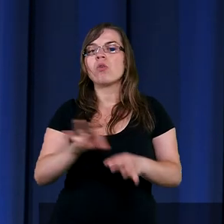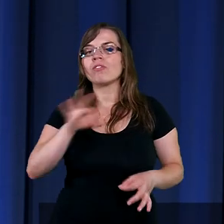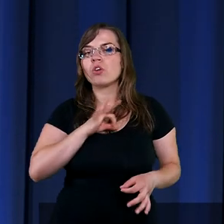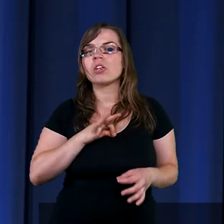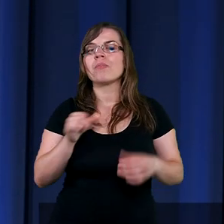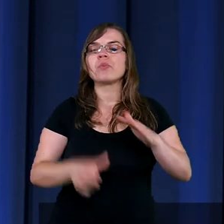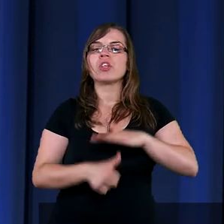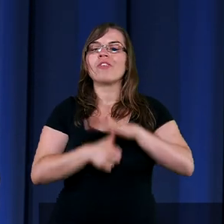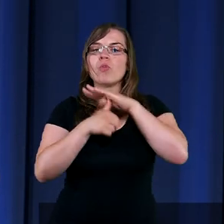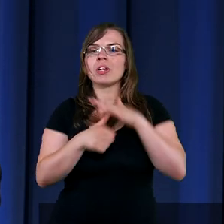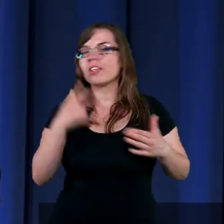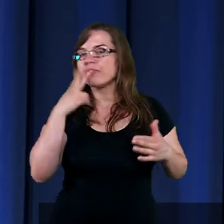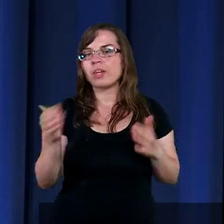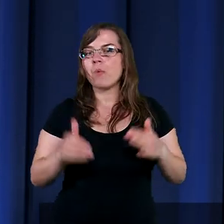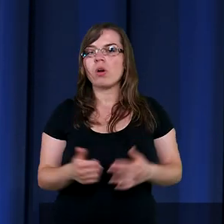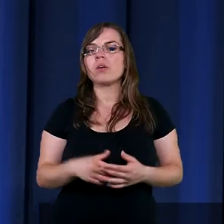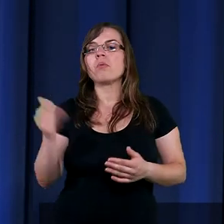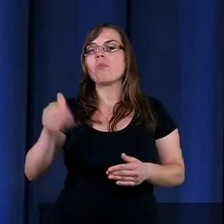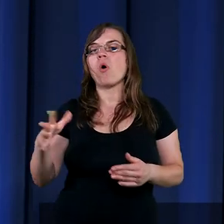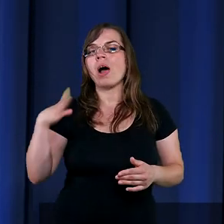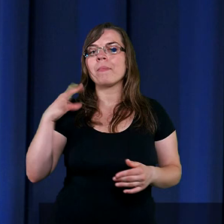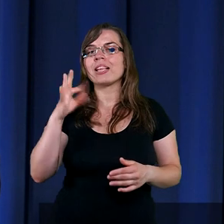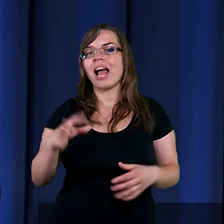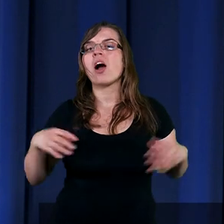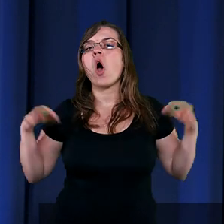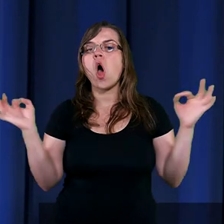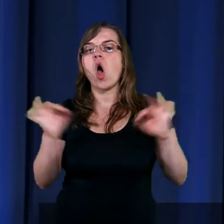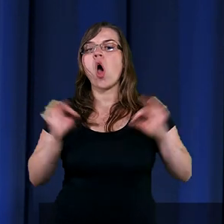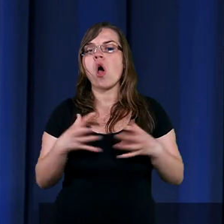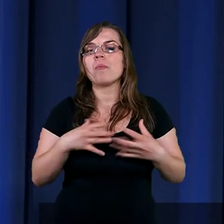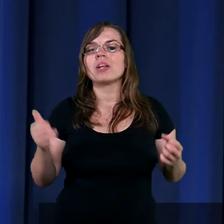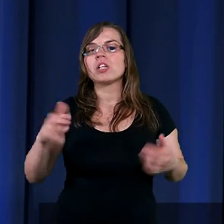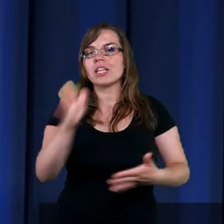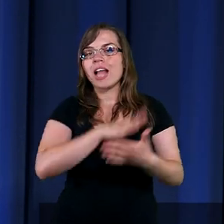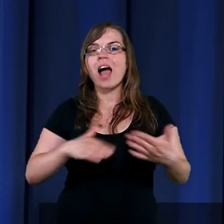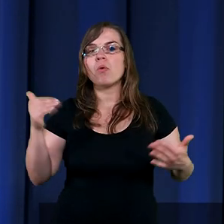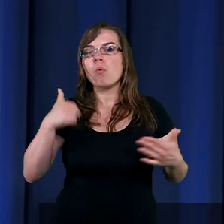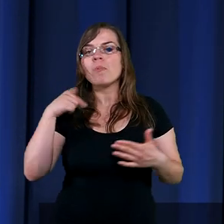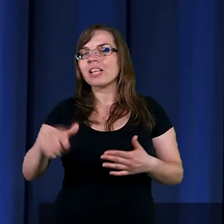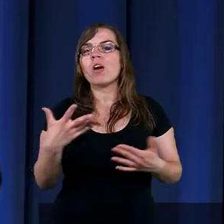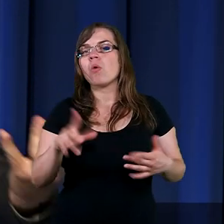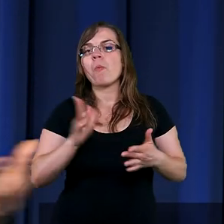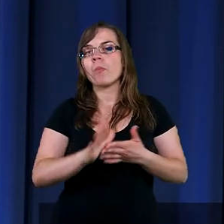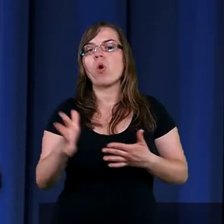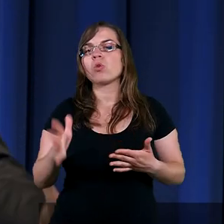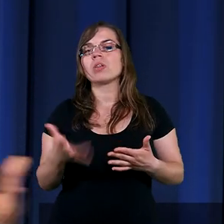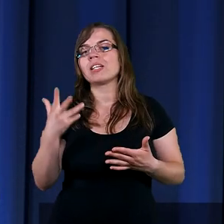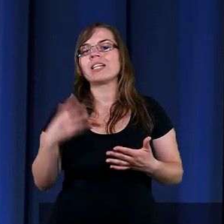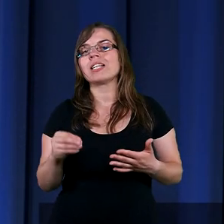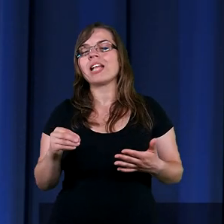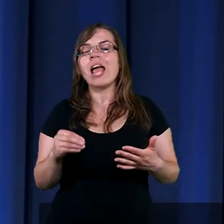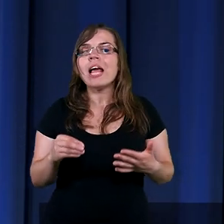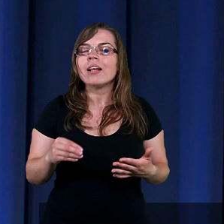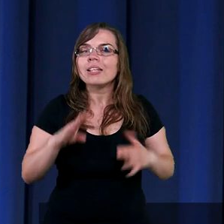przywódcy, mogłaby być tak ogromna, że naród mógłby tego po prostu nie